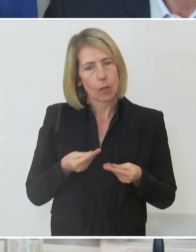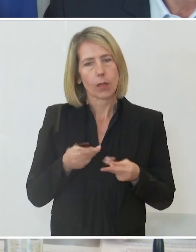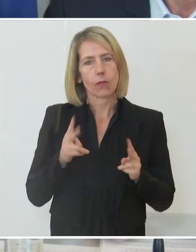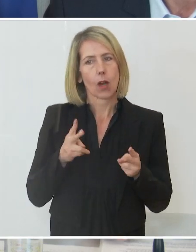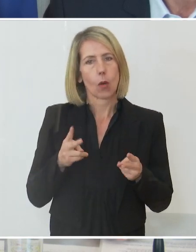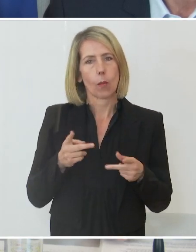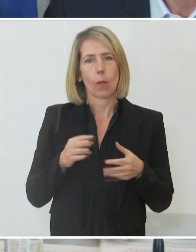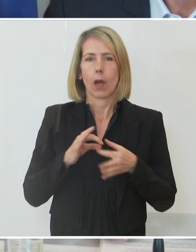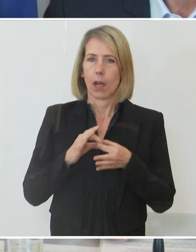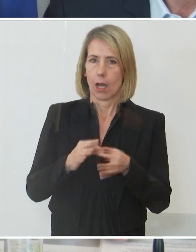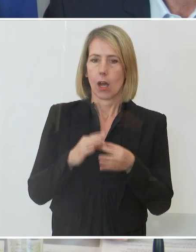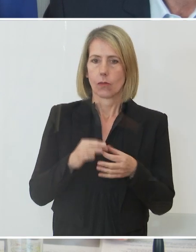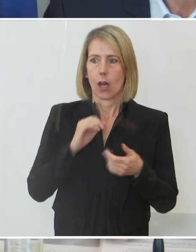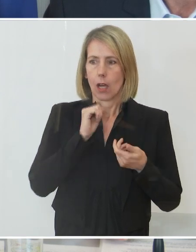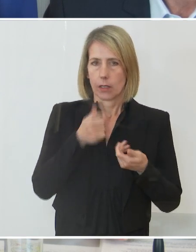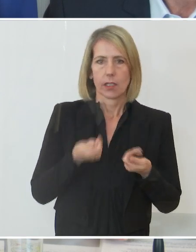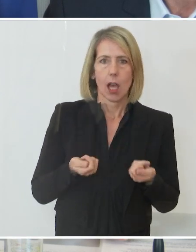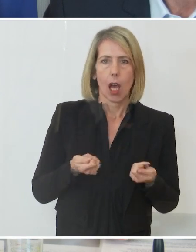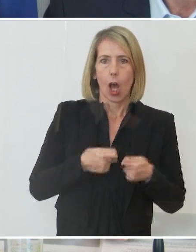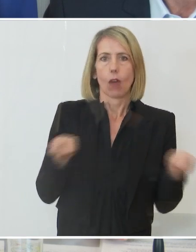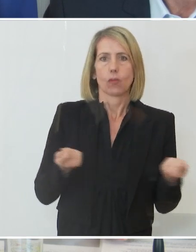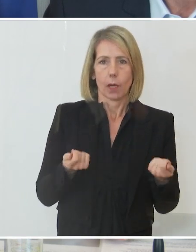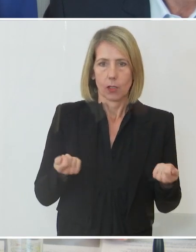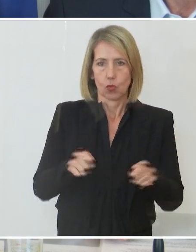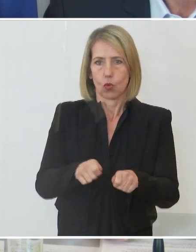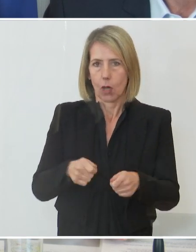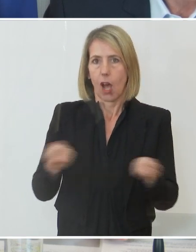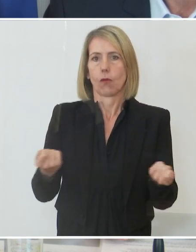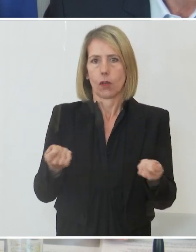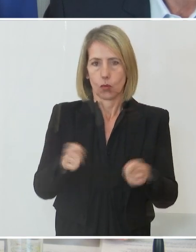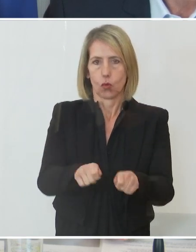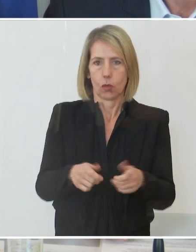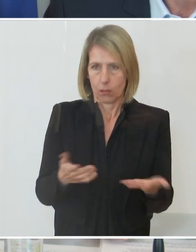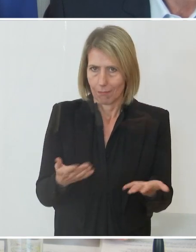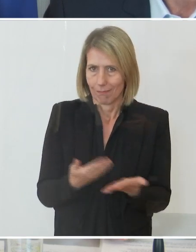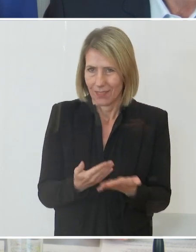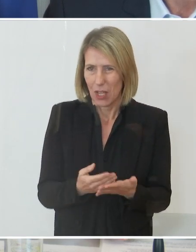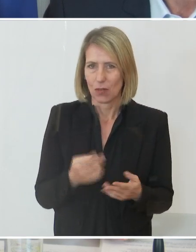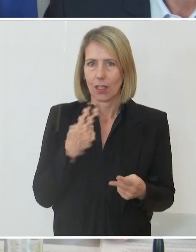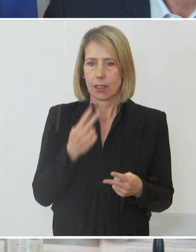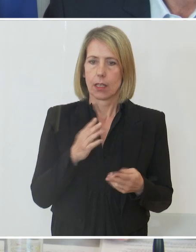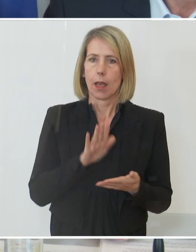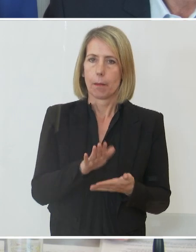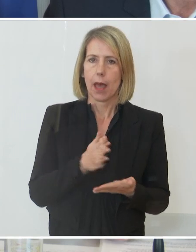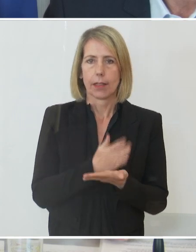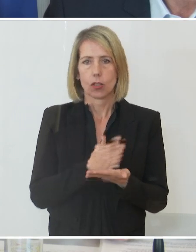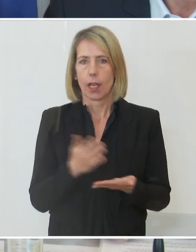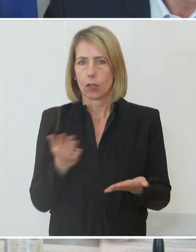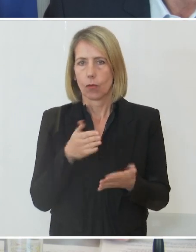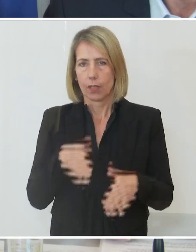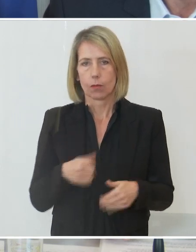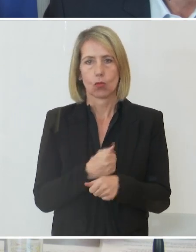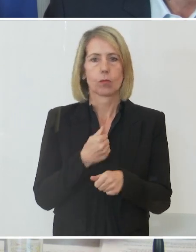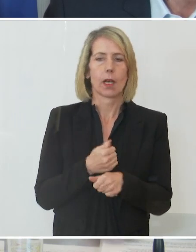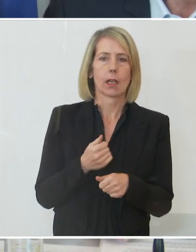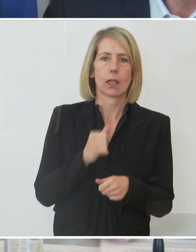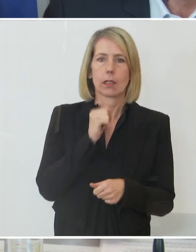nicht aufsperren, zusperren, aufsperren, zusperren. Von daher sehe ich auch bei allen Entscheidungen, die wir zu treffen haben, nicht